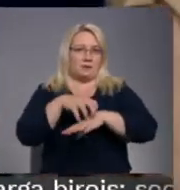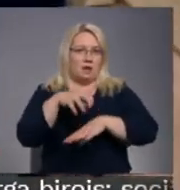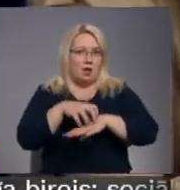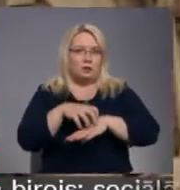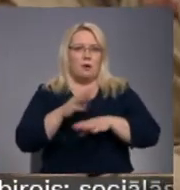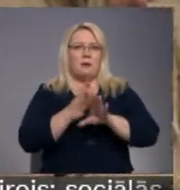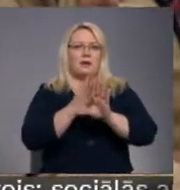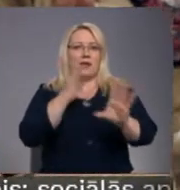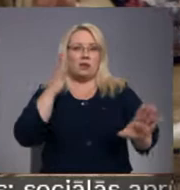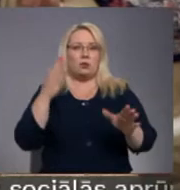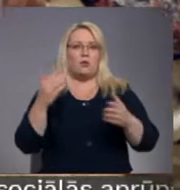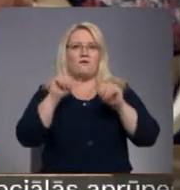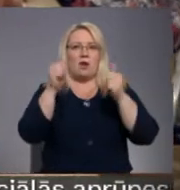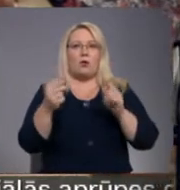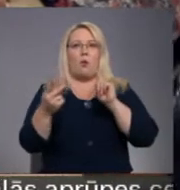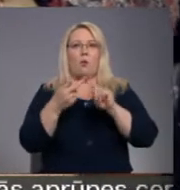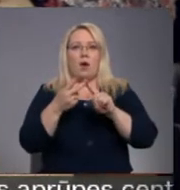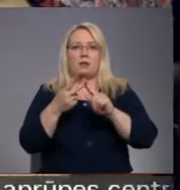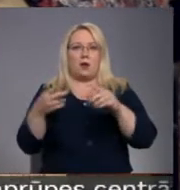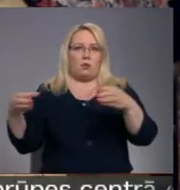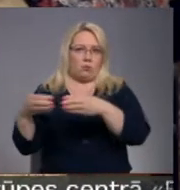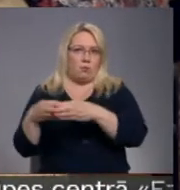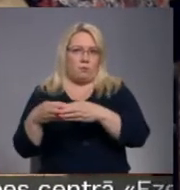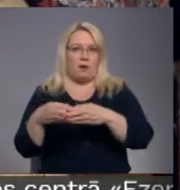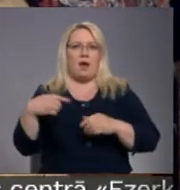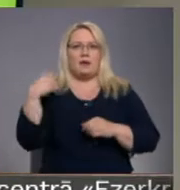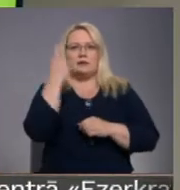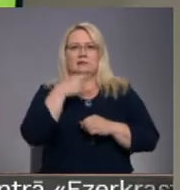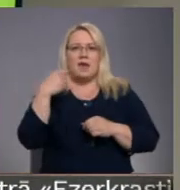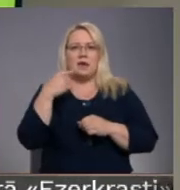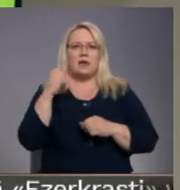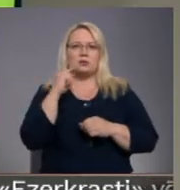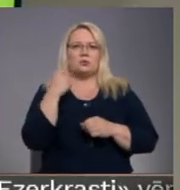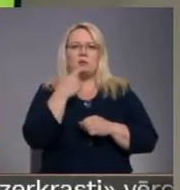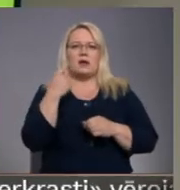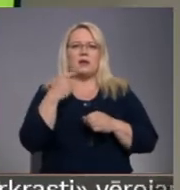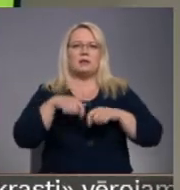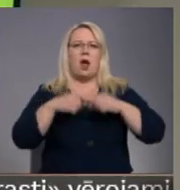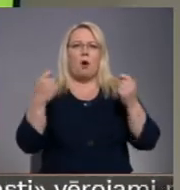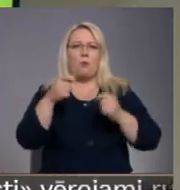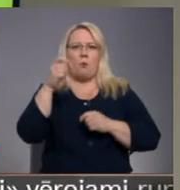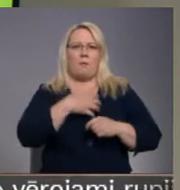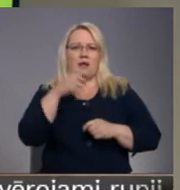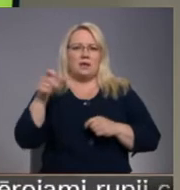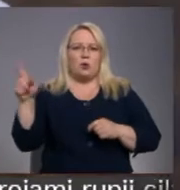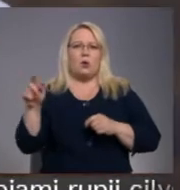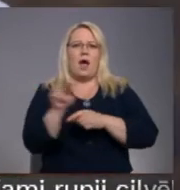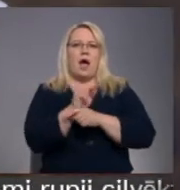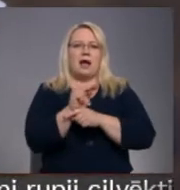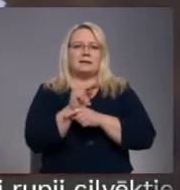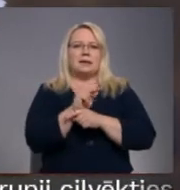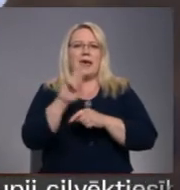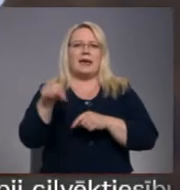lielo rindu jaunajā centrā veido arī otra pacientu plūsma – sejas un žokļa traumu pacienti, kurus ārstēja dzirdziemielā